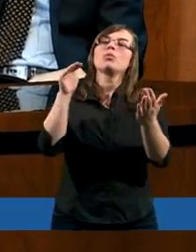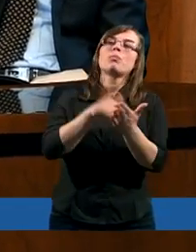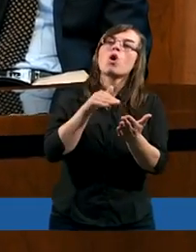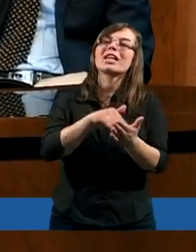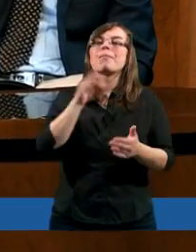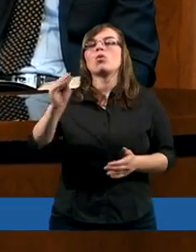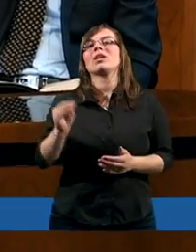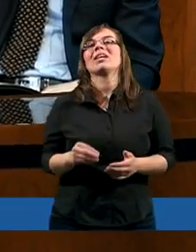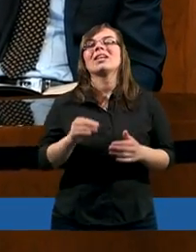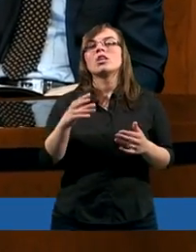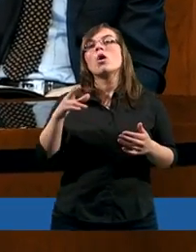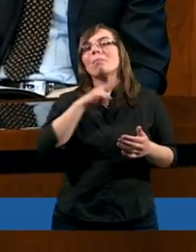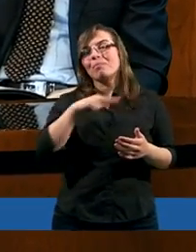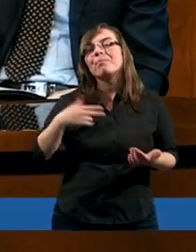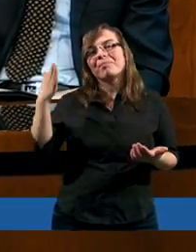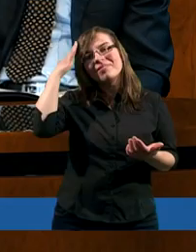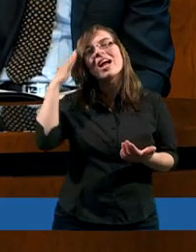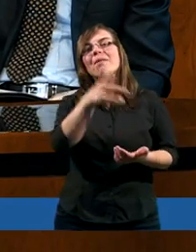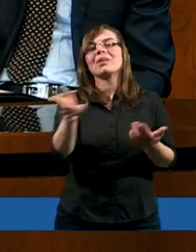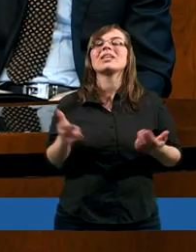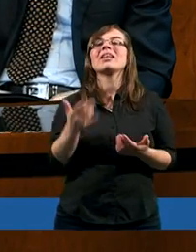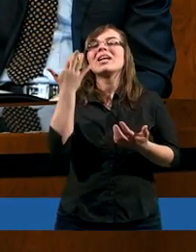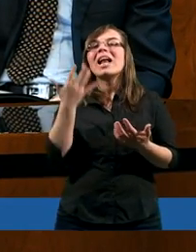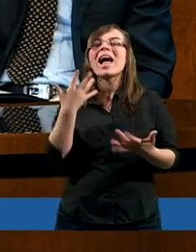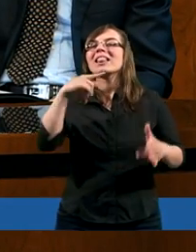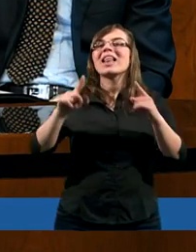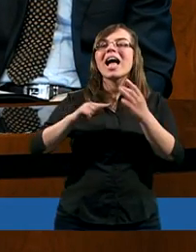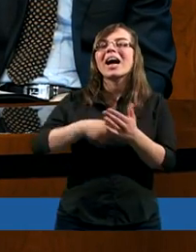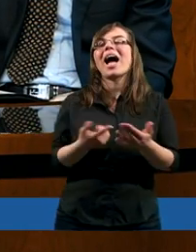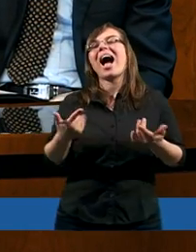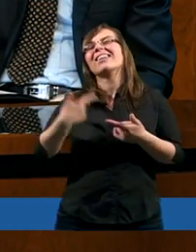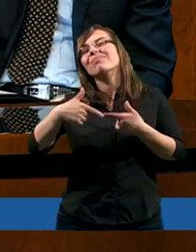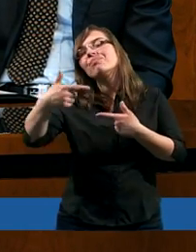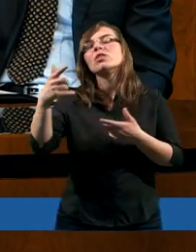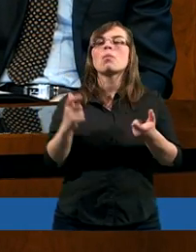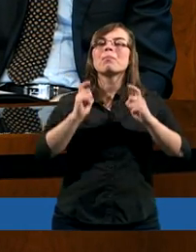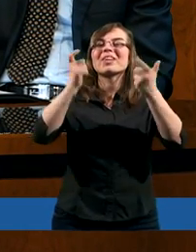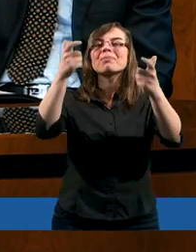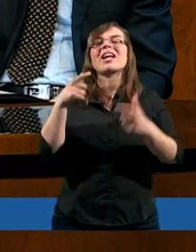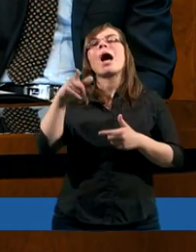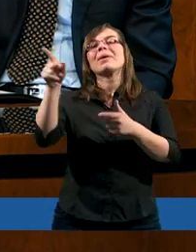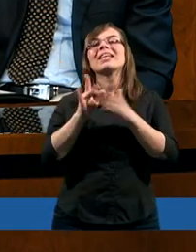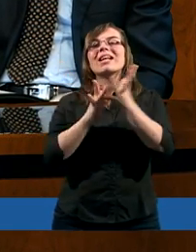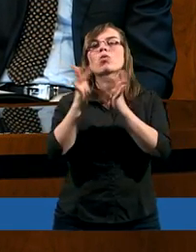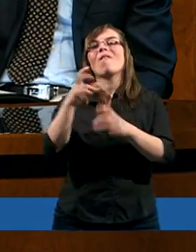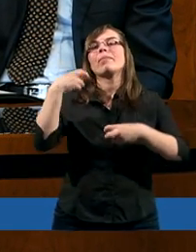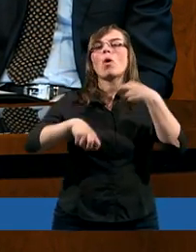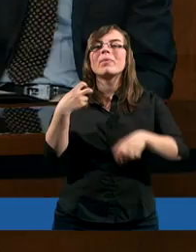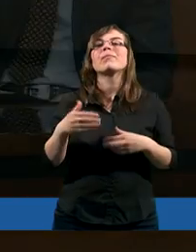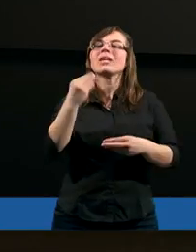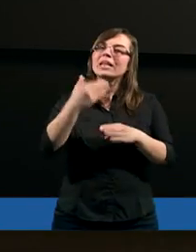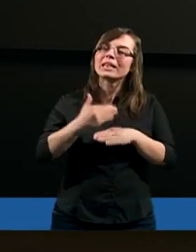potrzebuje, bo my się znamy i my wiemy, ile nieraz mu problemów przysparzamy.